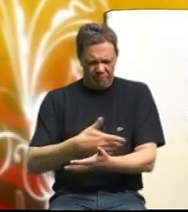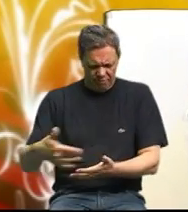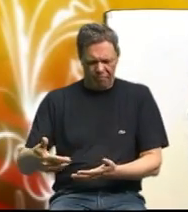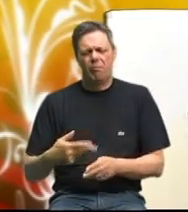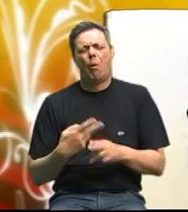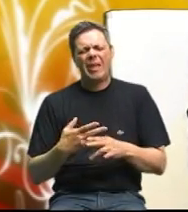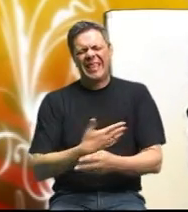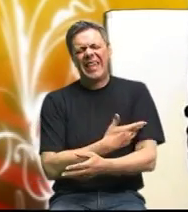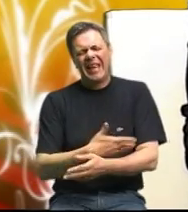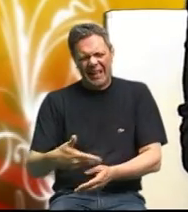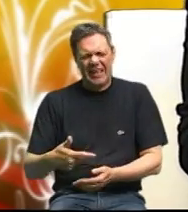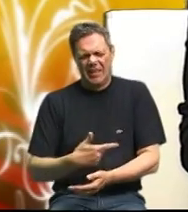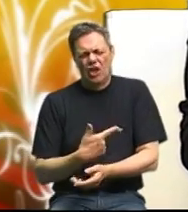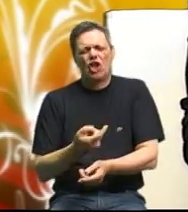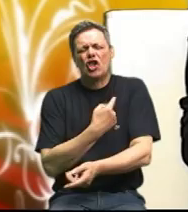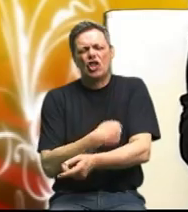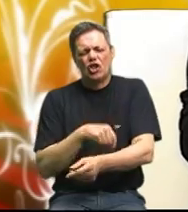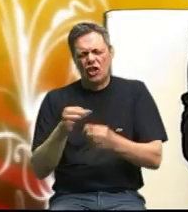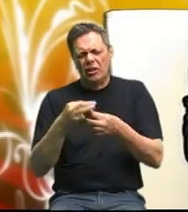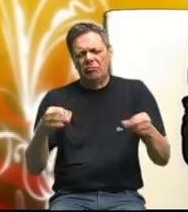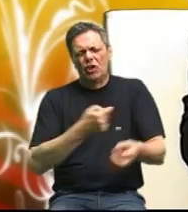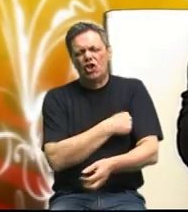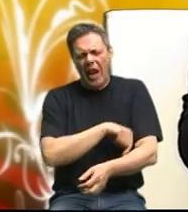bolesti koje čovjek dobije,